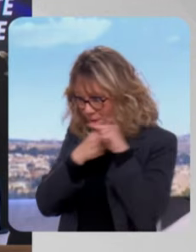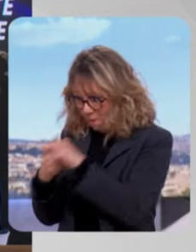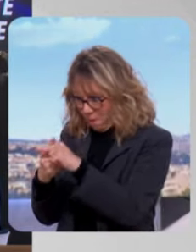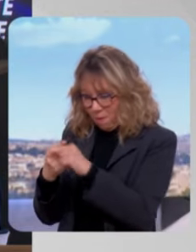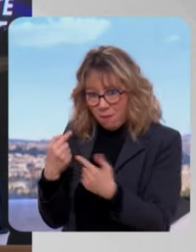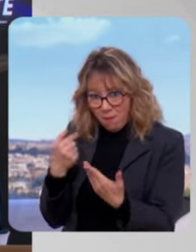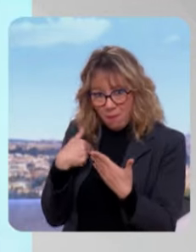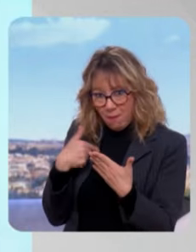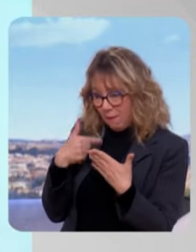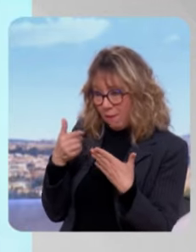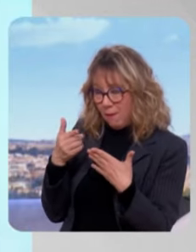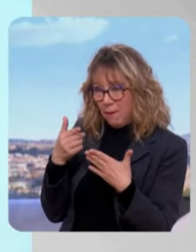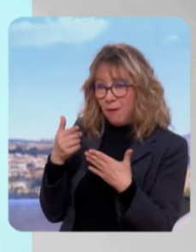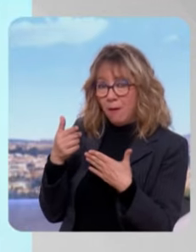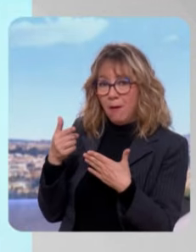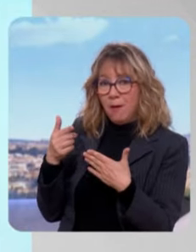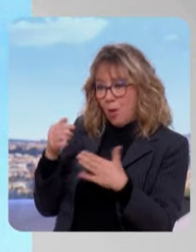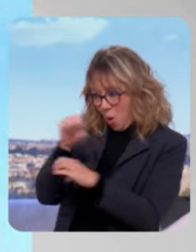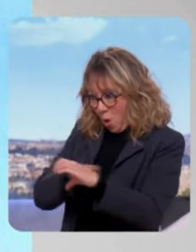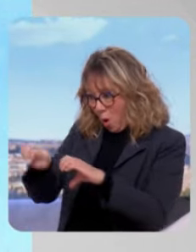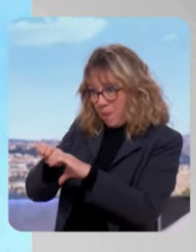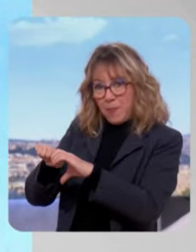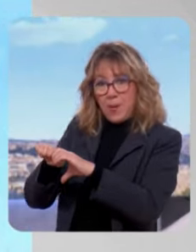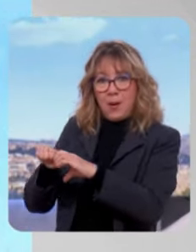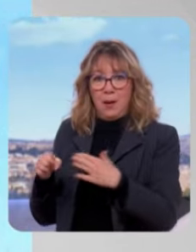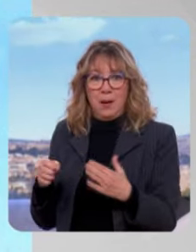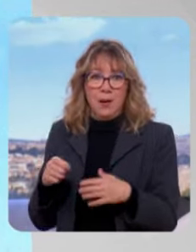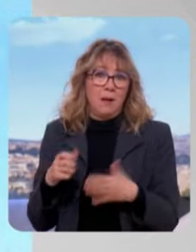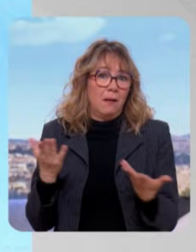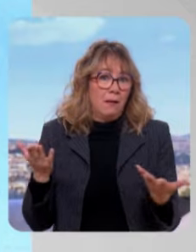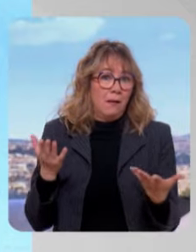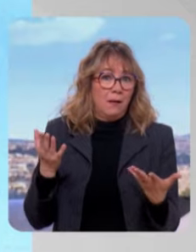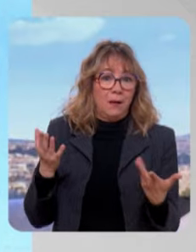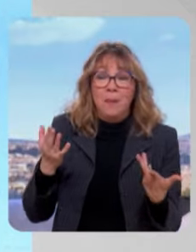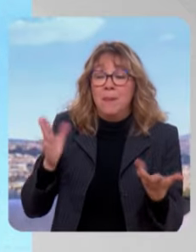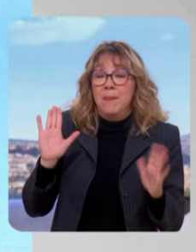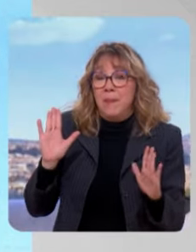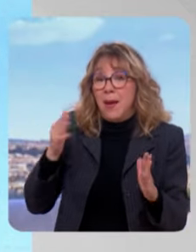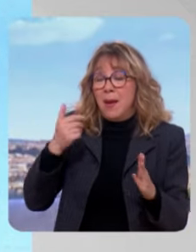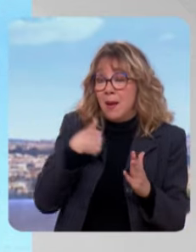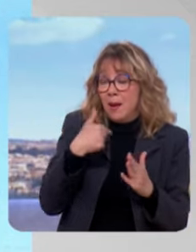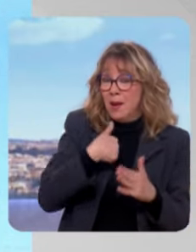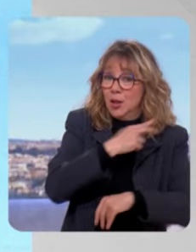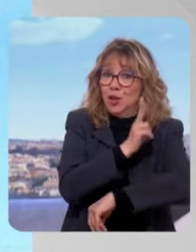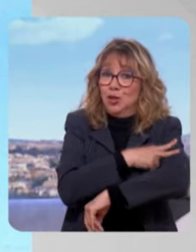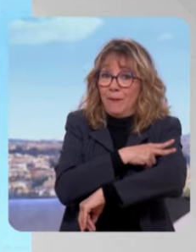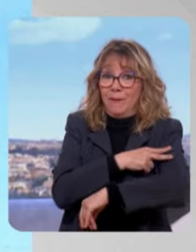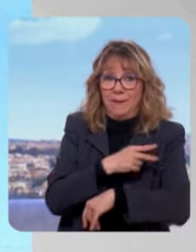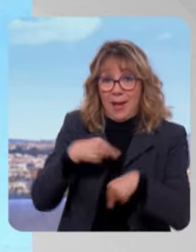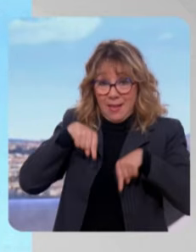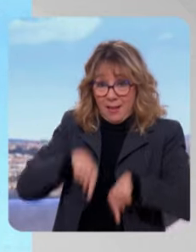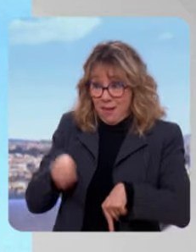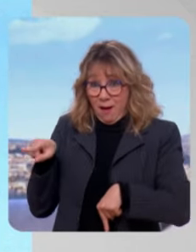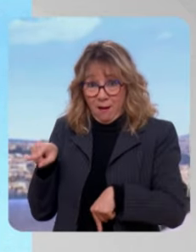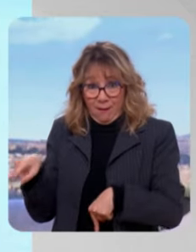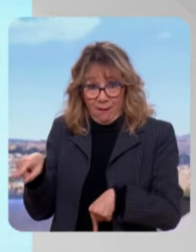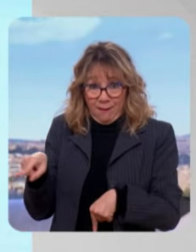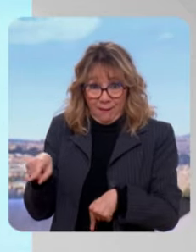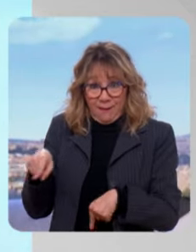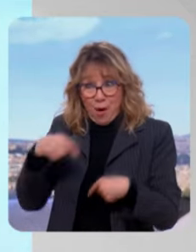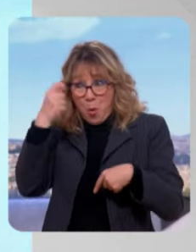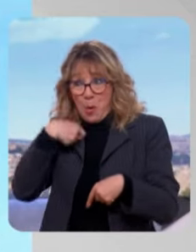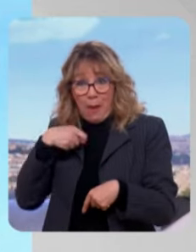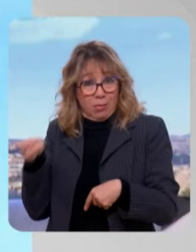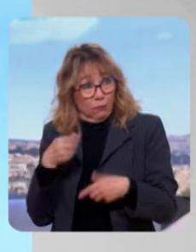sujet en réalité. dit ça peut-être parce qu'il pense que c'est nécessaire face à Poutine. Écoutez, le chef d'État ukrainien dit que ce n'est pas nécessaire. Pourquoi il dit ça ? Parce qu veut